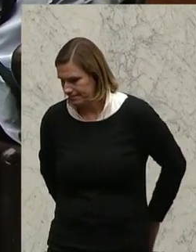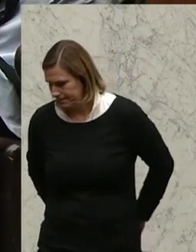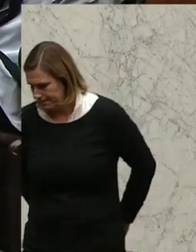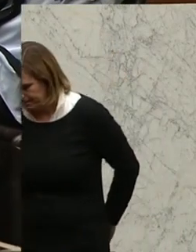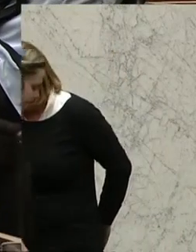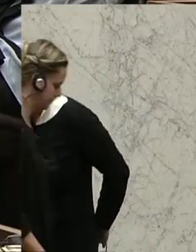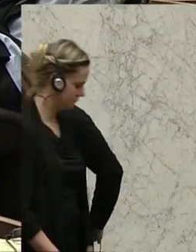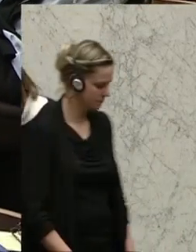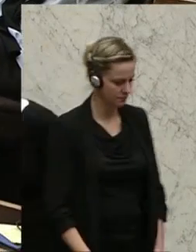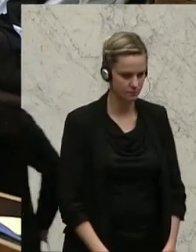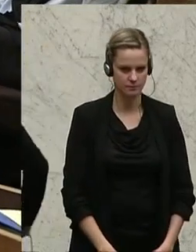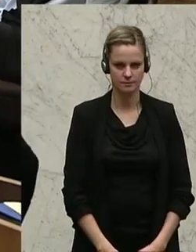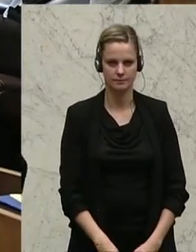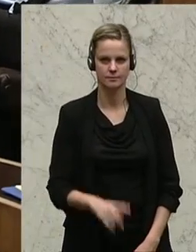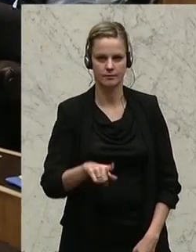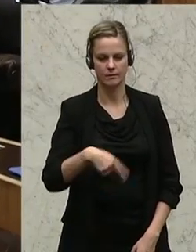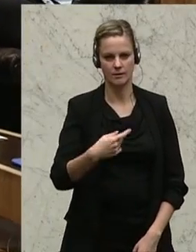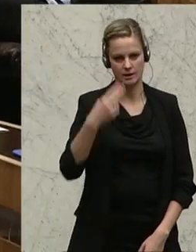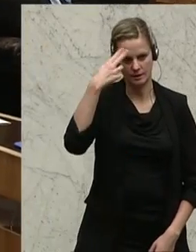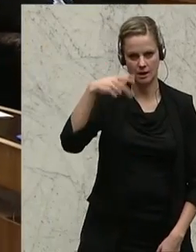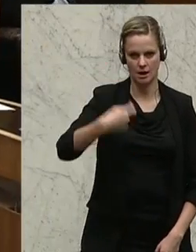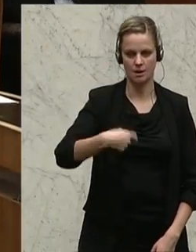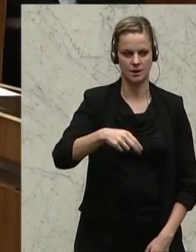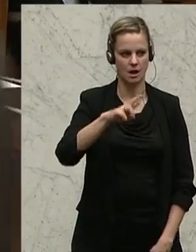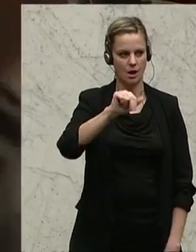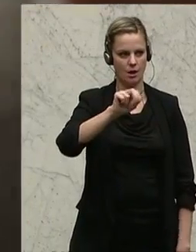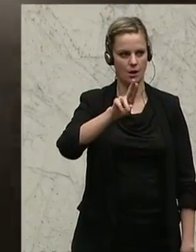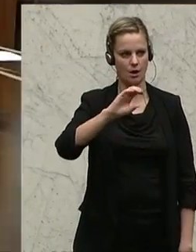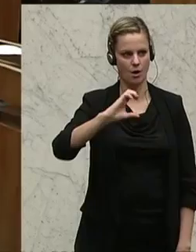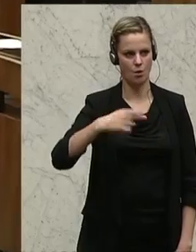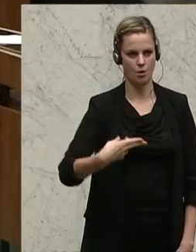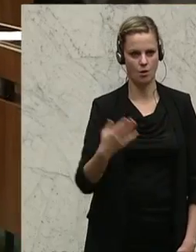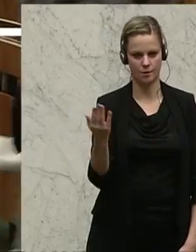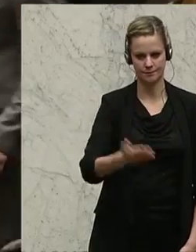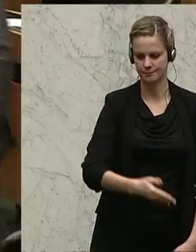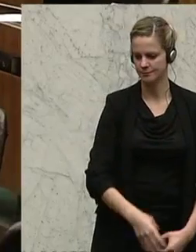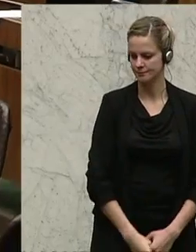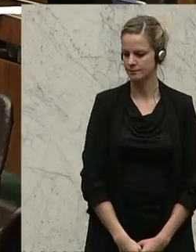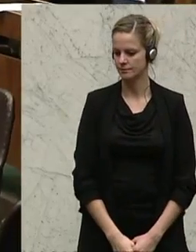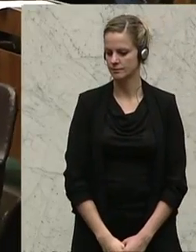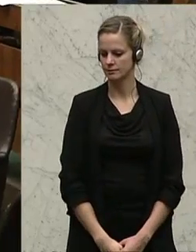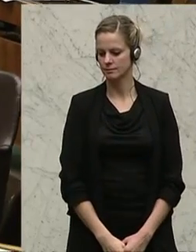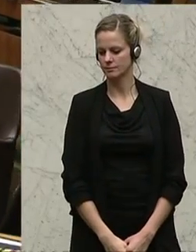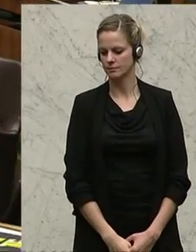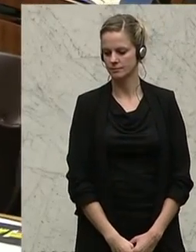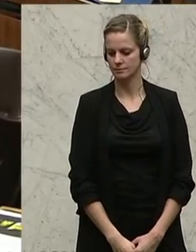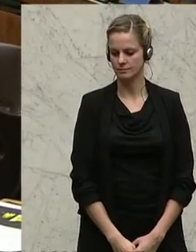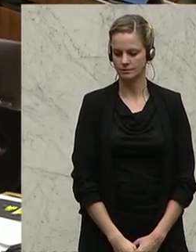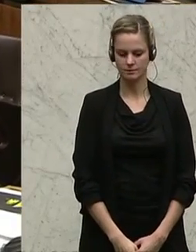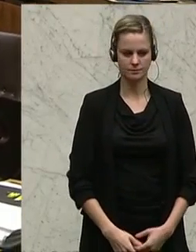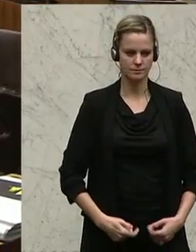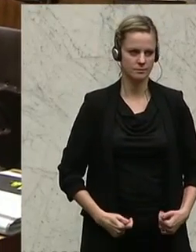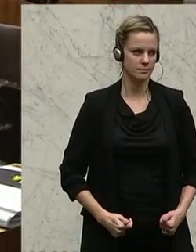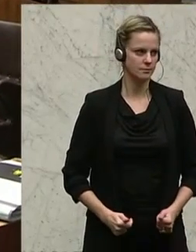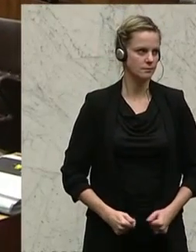Klaus-Uwe Feichtinger von der SPÖ weist darauf hin, dass zusätzlich zum Umweltschutzbudget in diesem Bereich weitere 100 Millionen